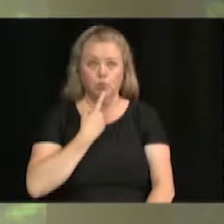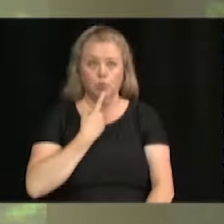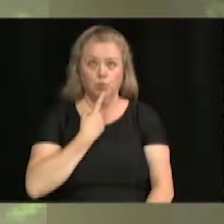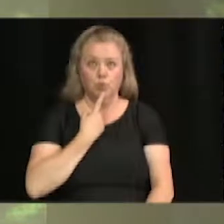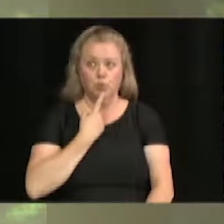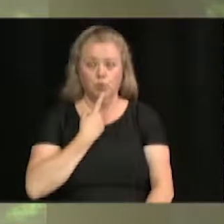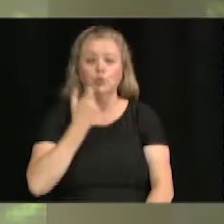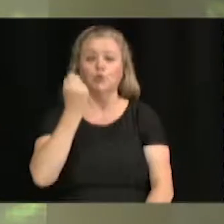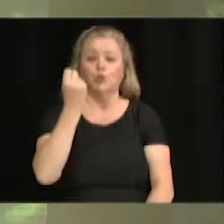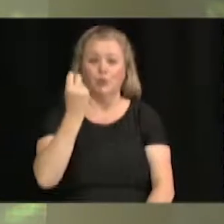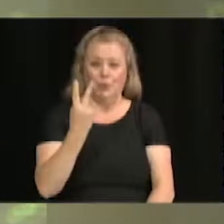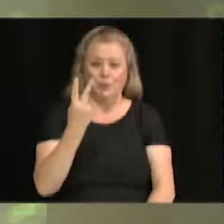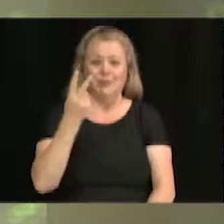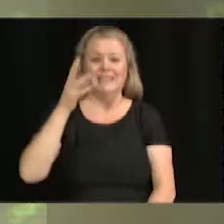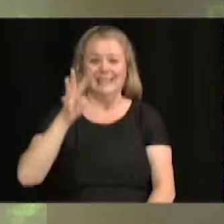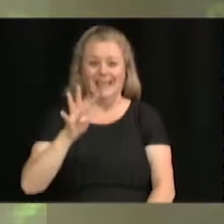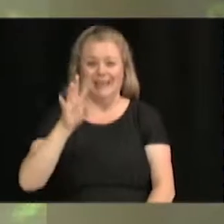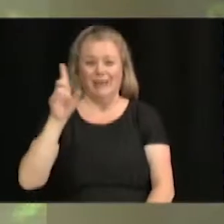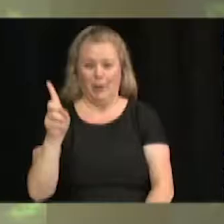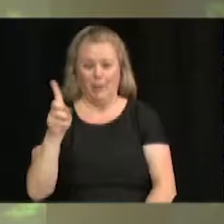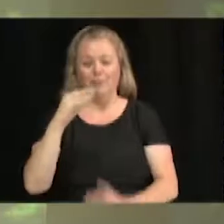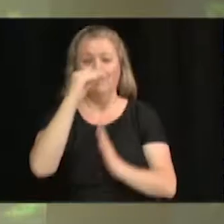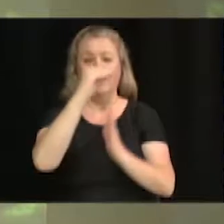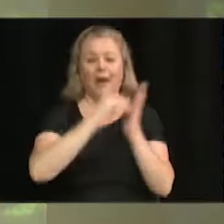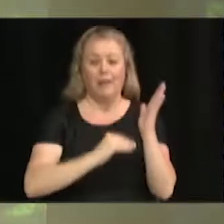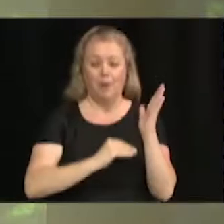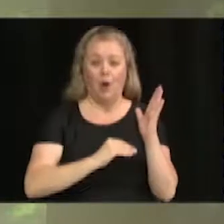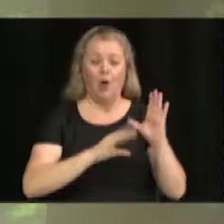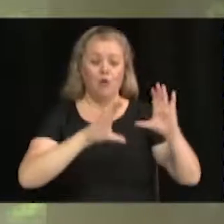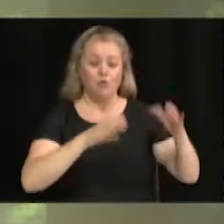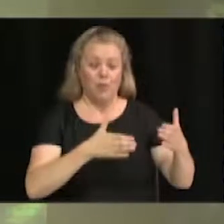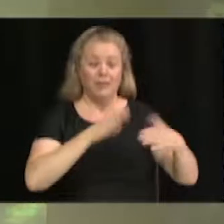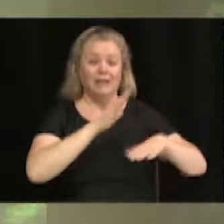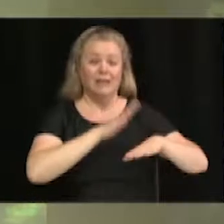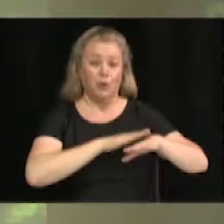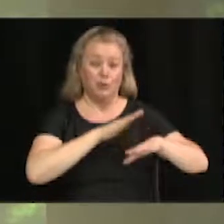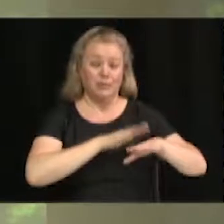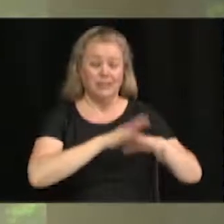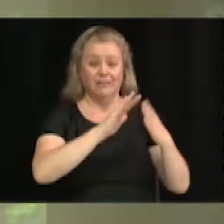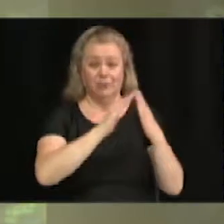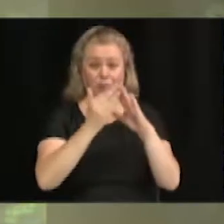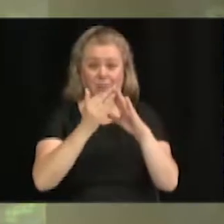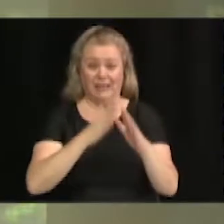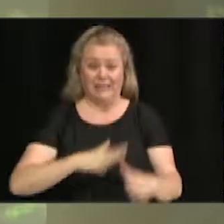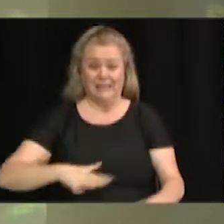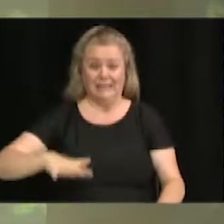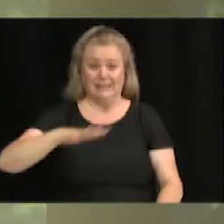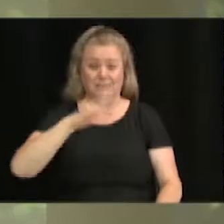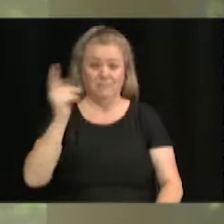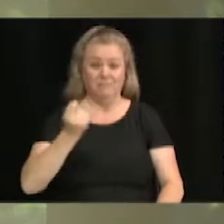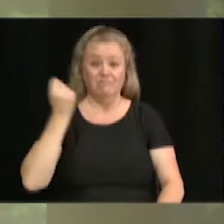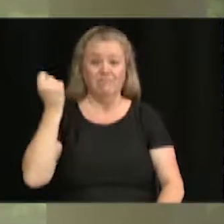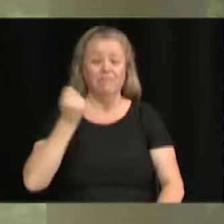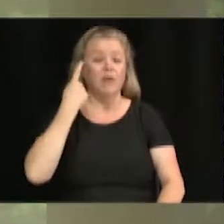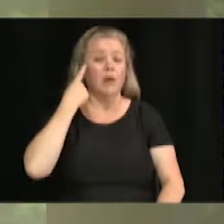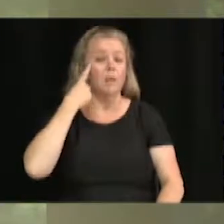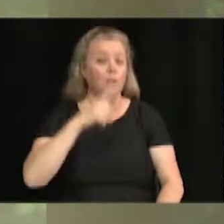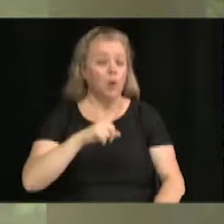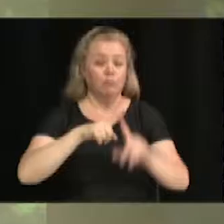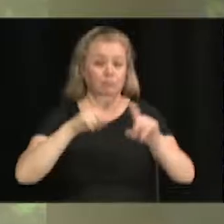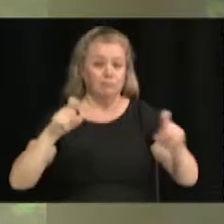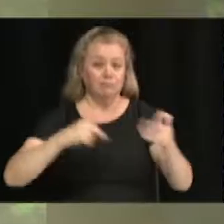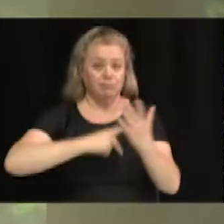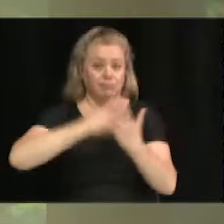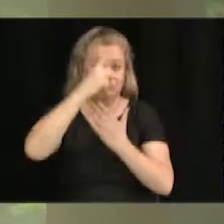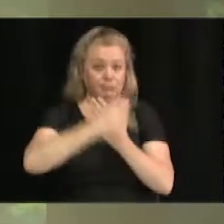12,4.1. Rapport du comité consultatif d'urbanisme de la ville de Victoriaville, relatif à des projets ayant trait